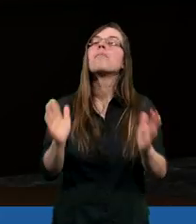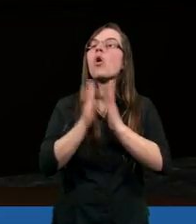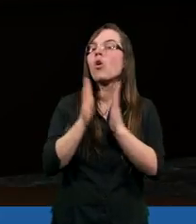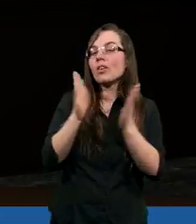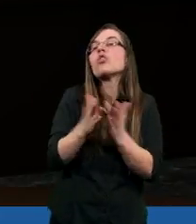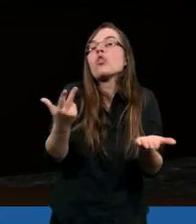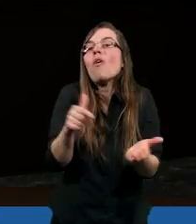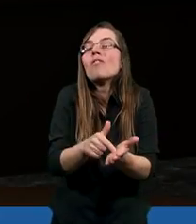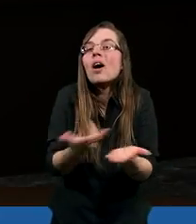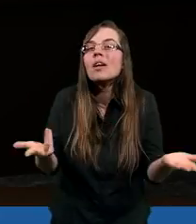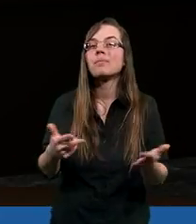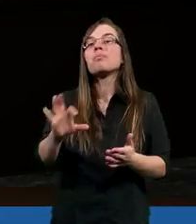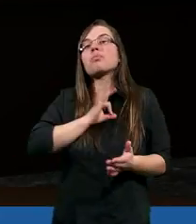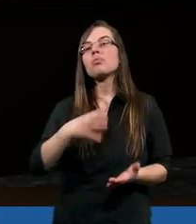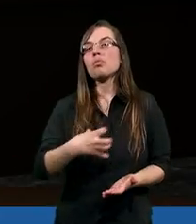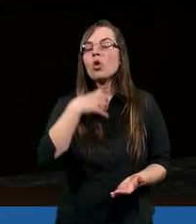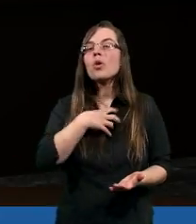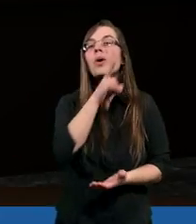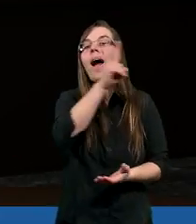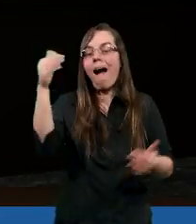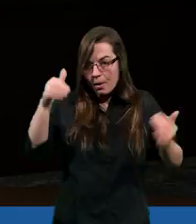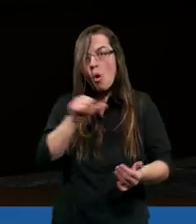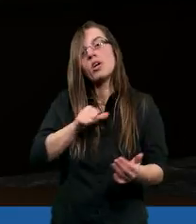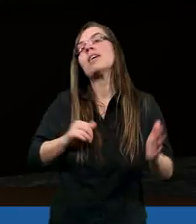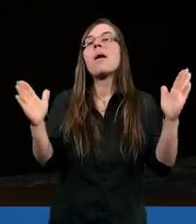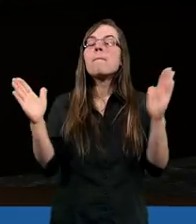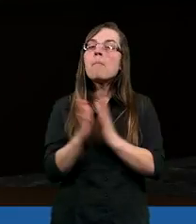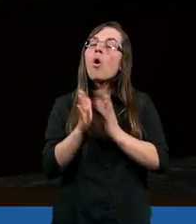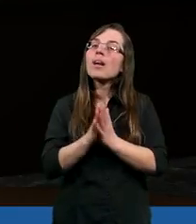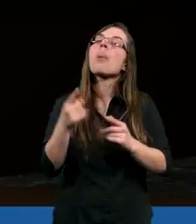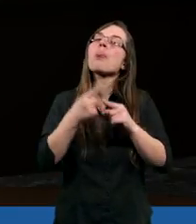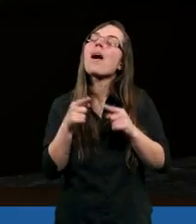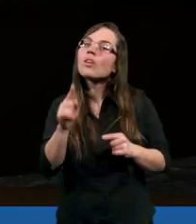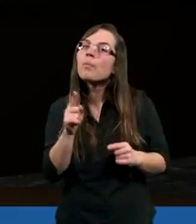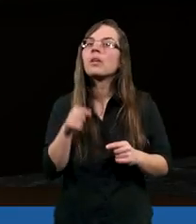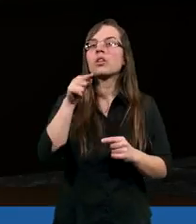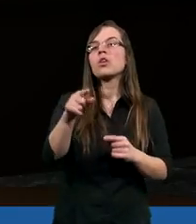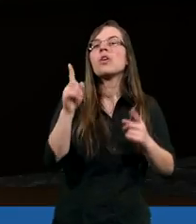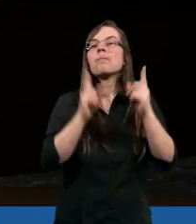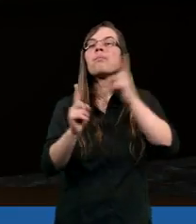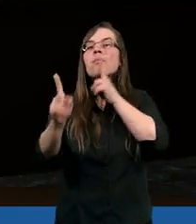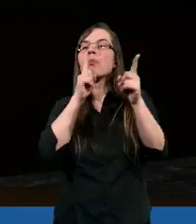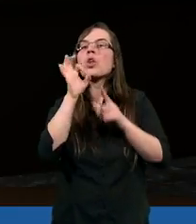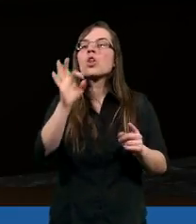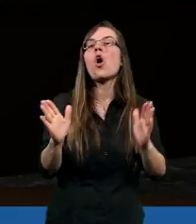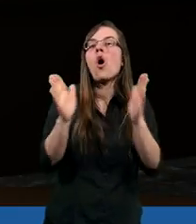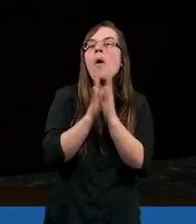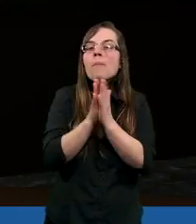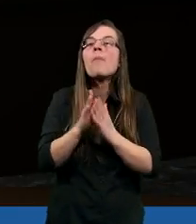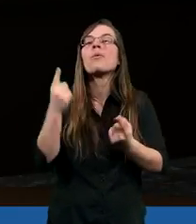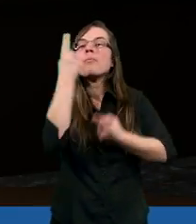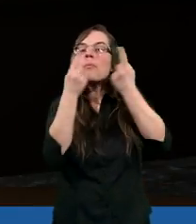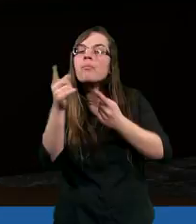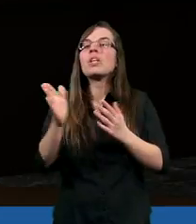modlitwa, no właśnie, w zasadzie w moim odczuciu każdy się może modlić, natomiast my dzisiaj pewnie porozmawiamy o modlitwie po myśli